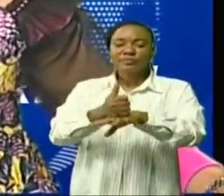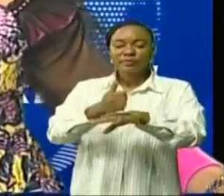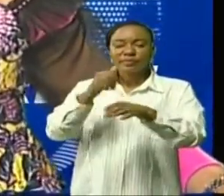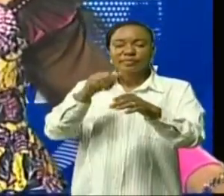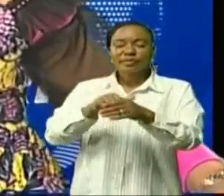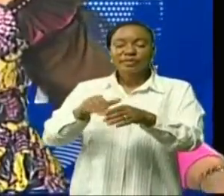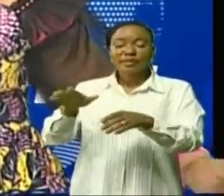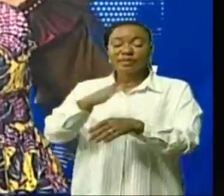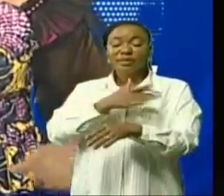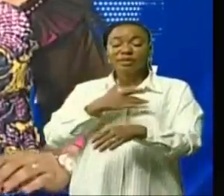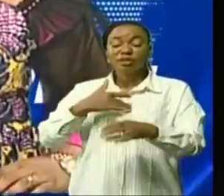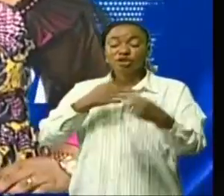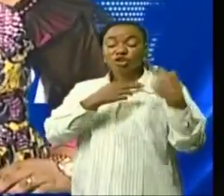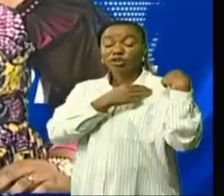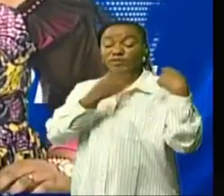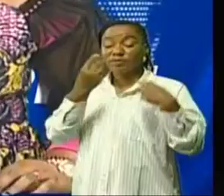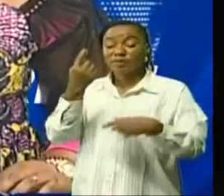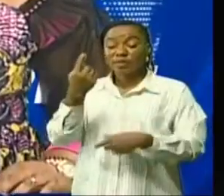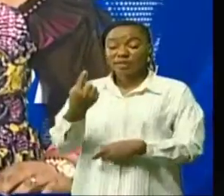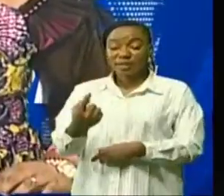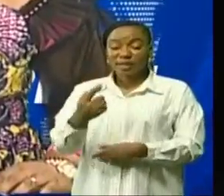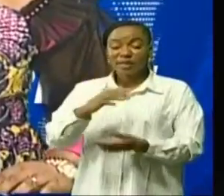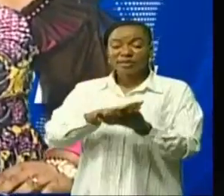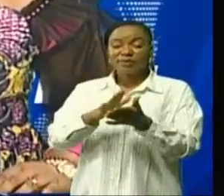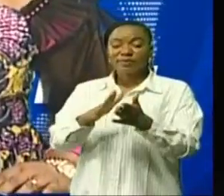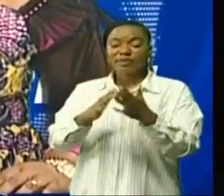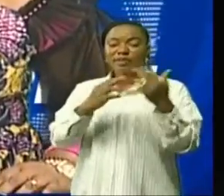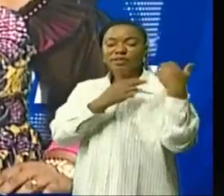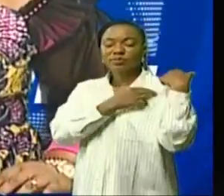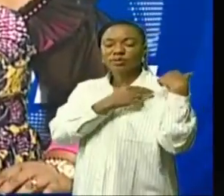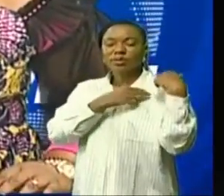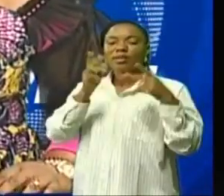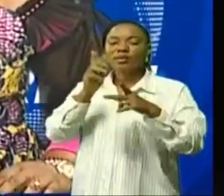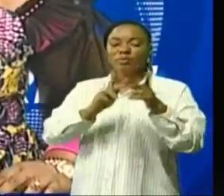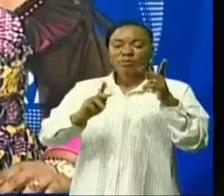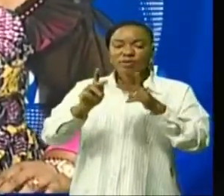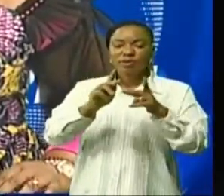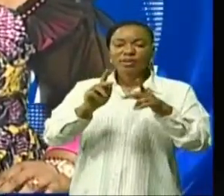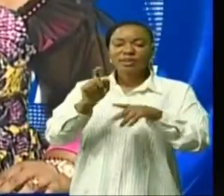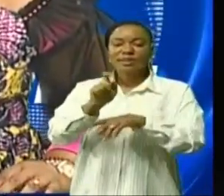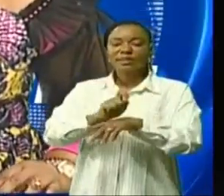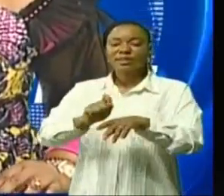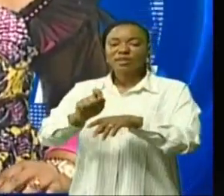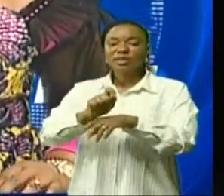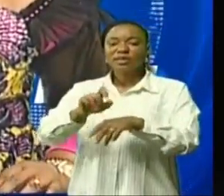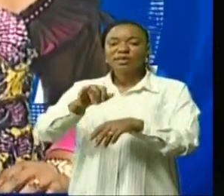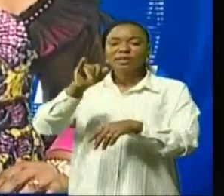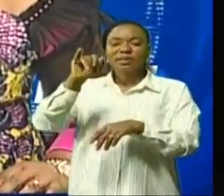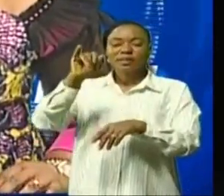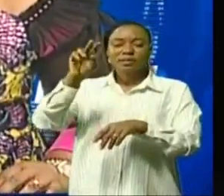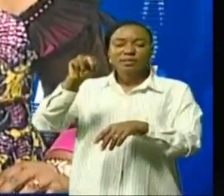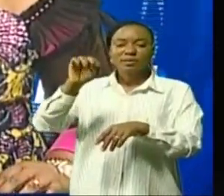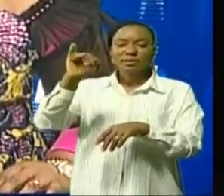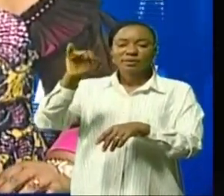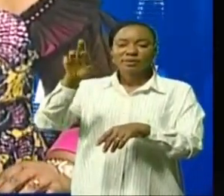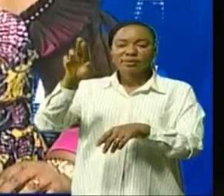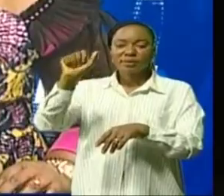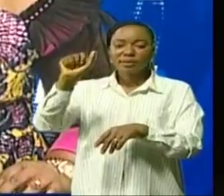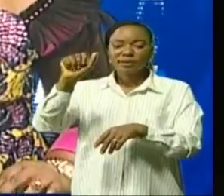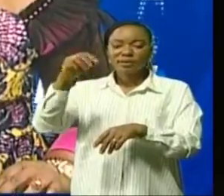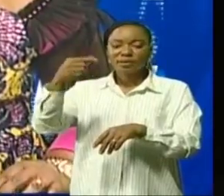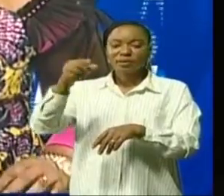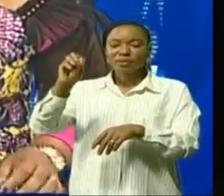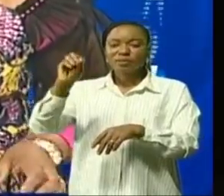Bon Bazima chef de Bukumu la population du territoire de Niragongo remercie également le président de la